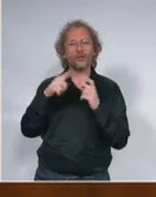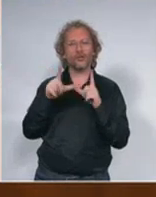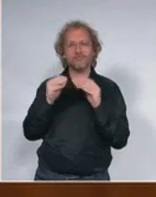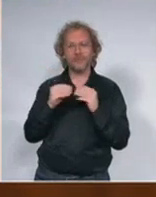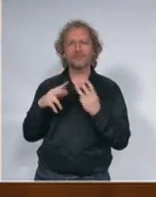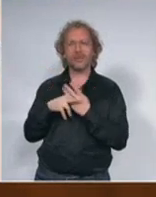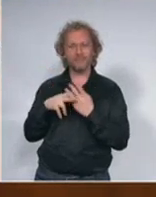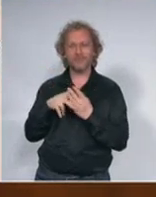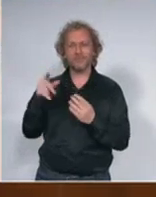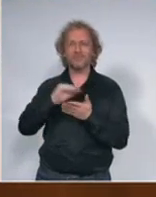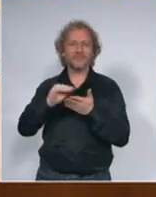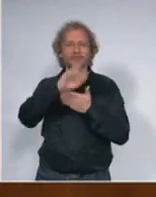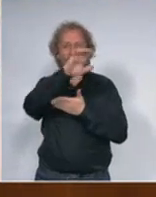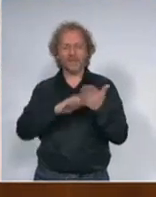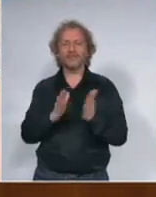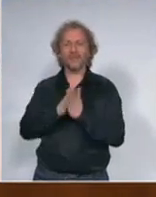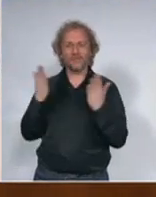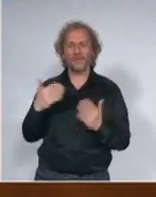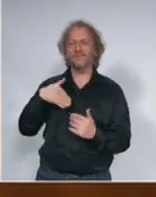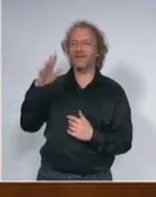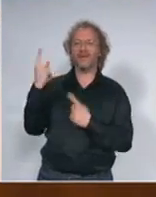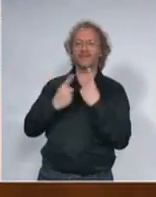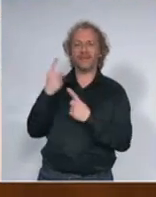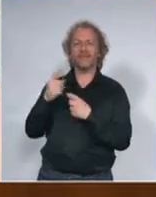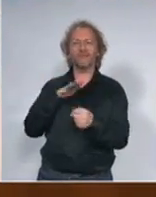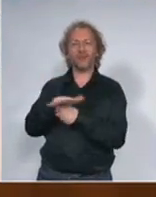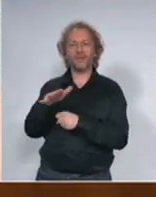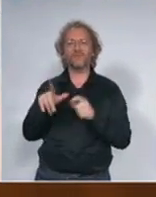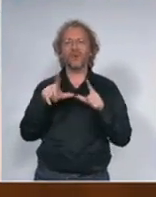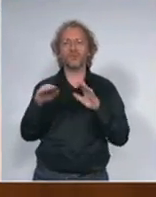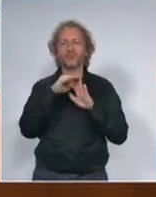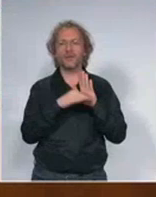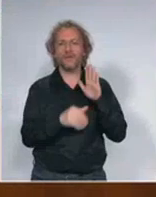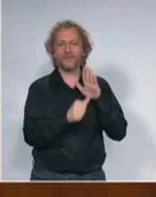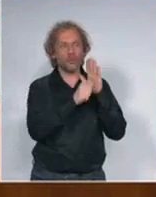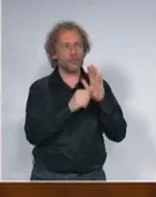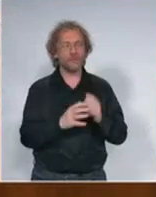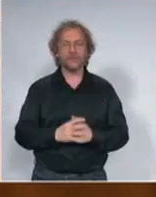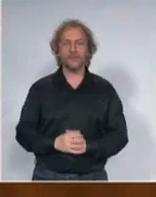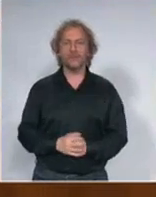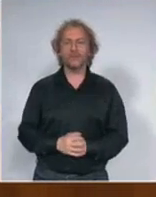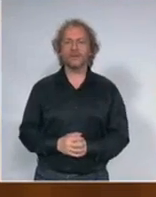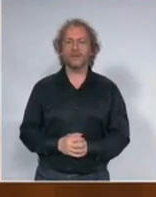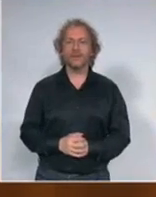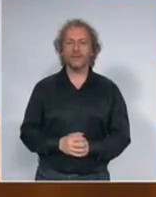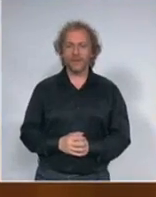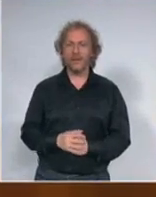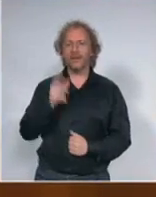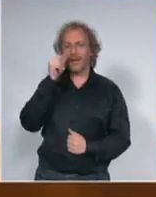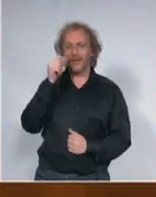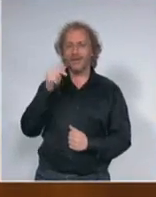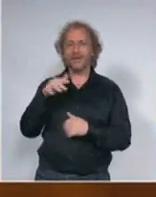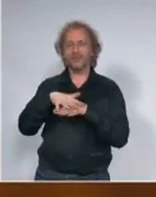kaže da je vanredno stanje uvedeno protivustavno da Narodna skupština je ta koja